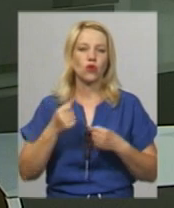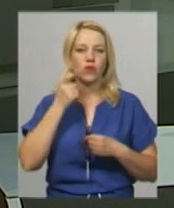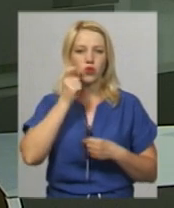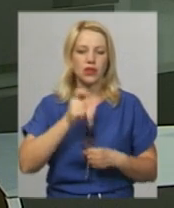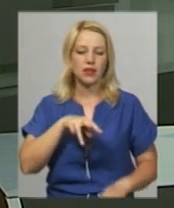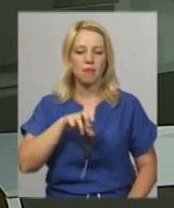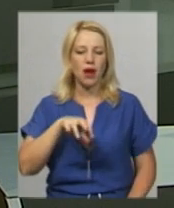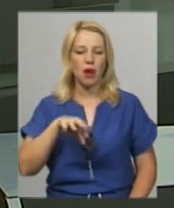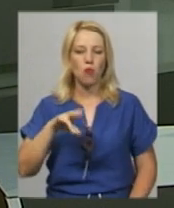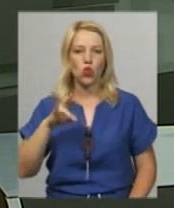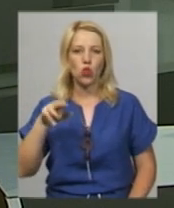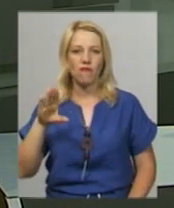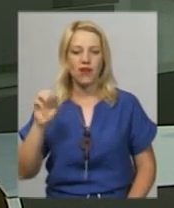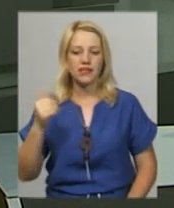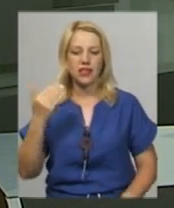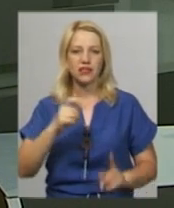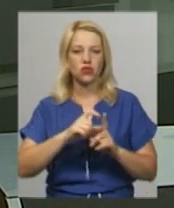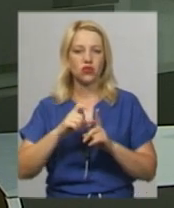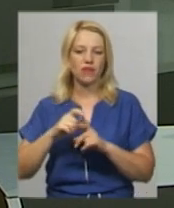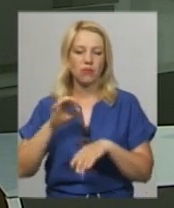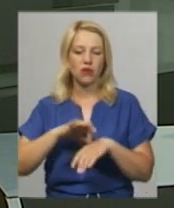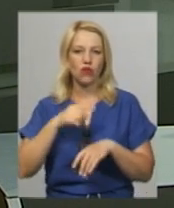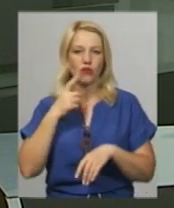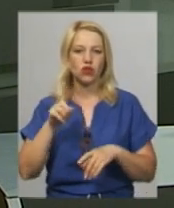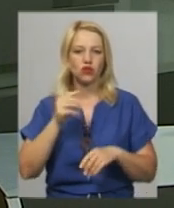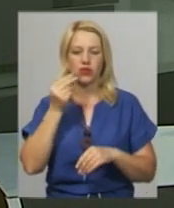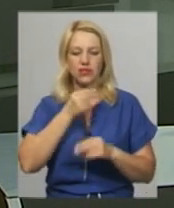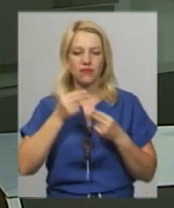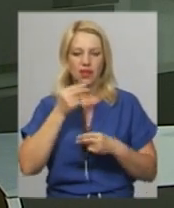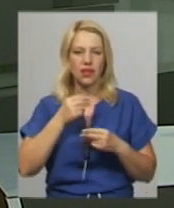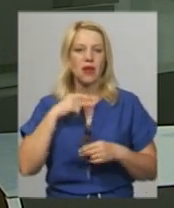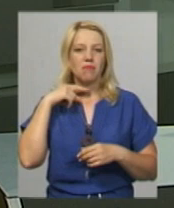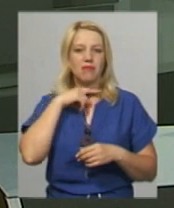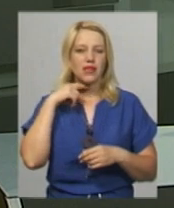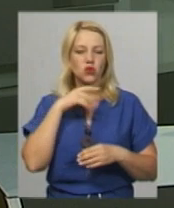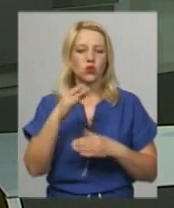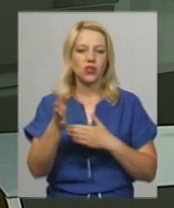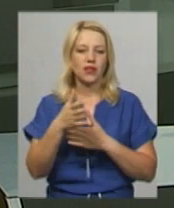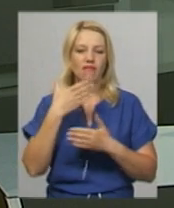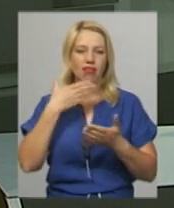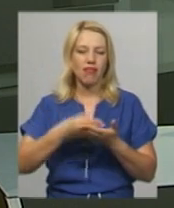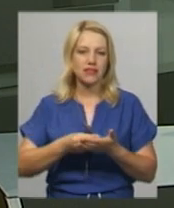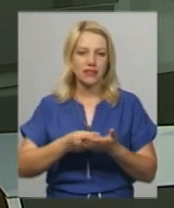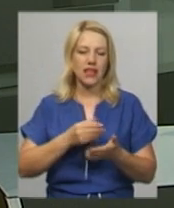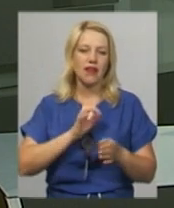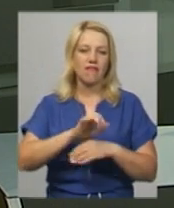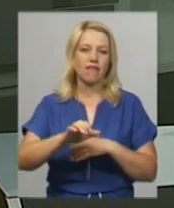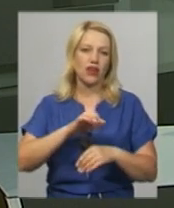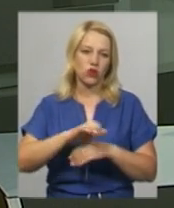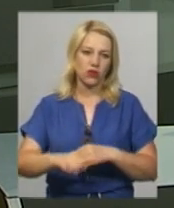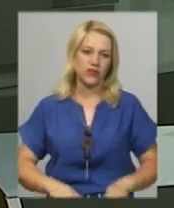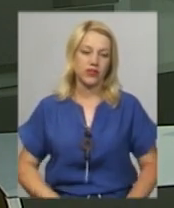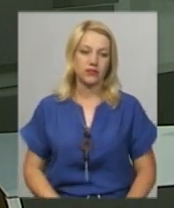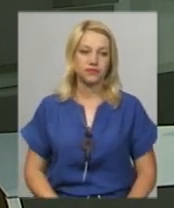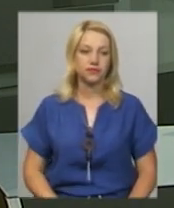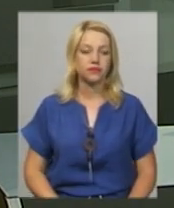Зоя Мамонтова. За її словами, хворі казали, що вживали м'ясну та рибну продукцію власного виготовлення. Подробиці у сюжеті Лесі